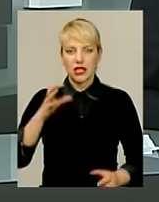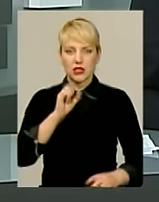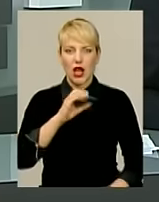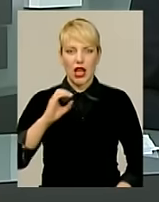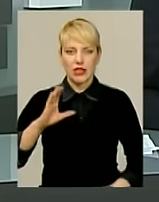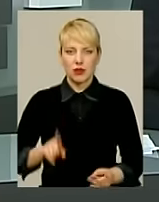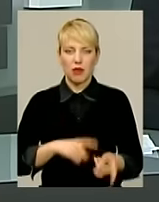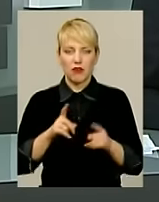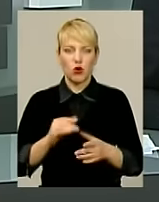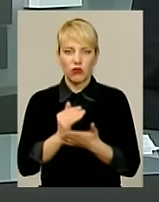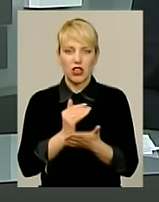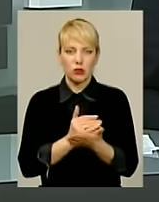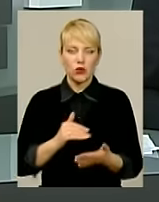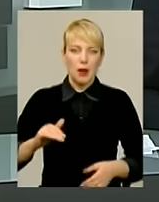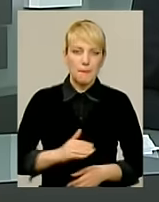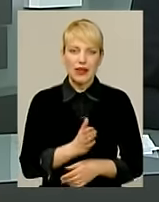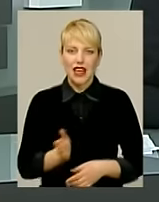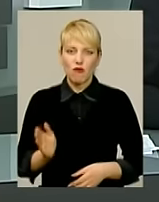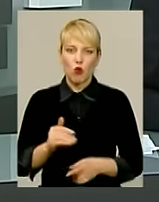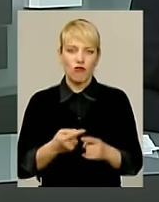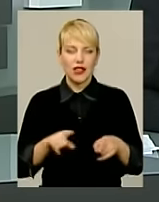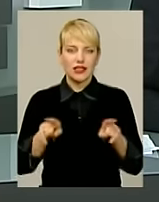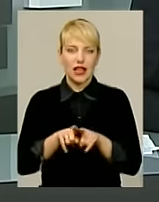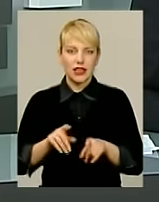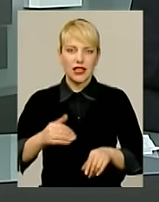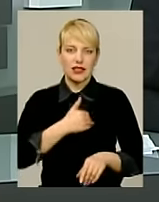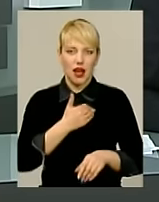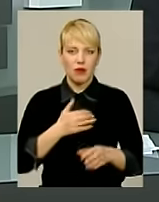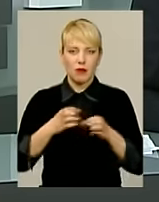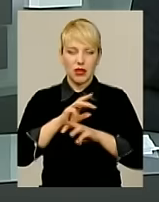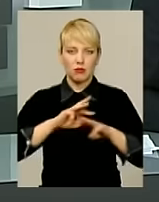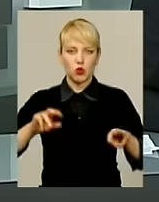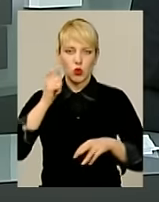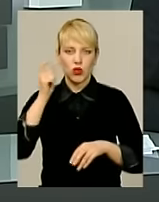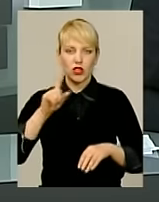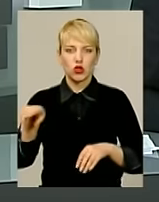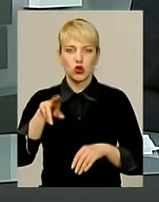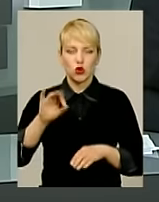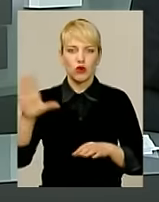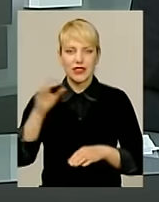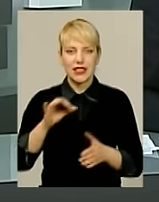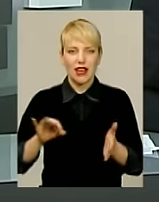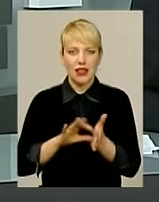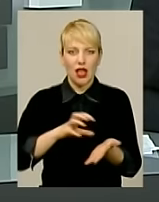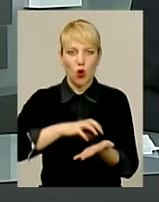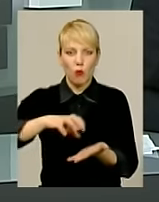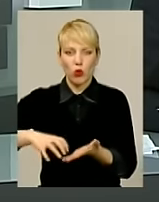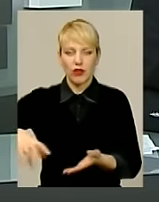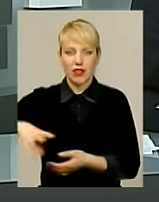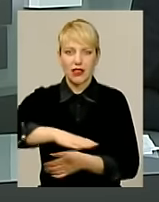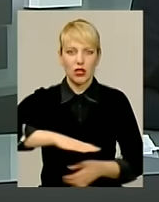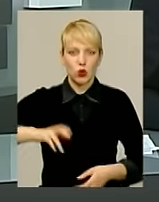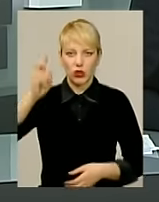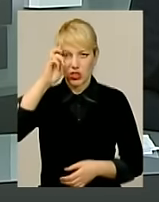станцію переведуть у режим маневрування. Принаймні, такий намір має Кабінет міністрів України щодо усіх енергоблоків на території держави.